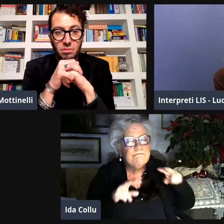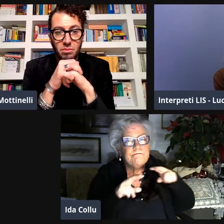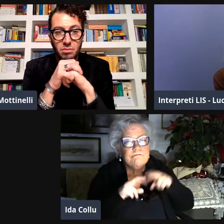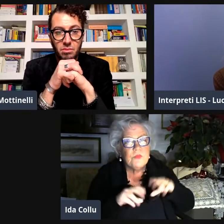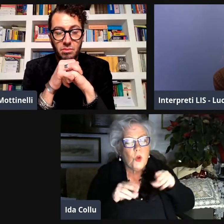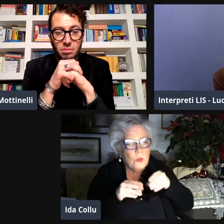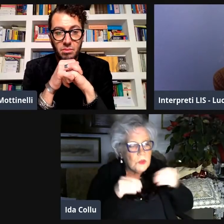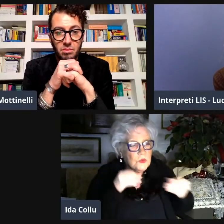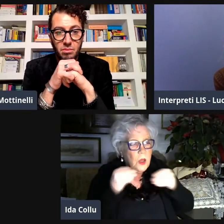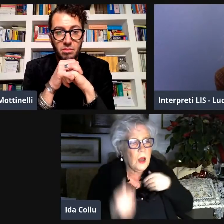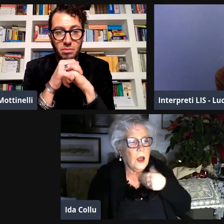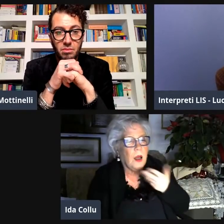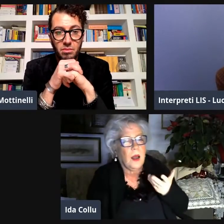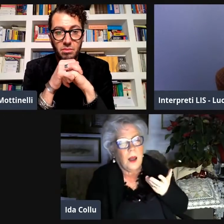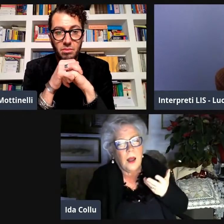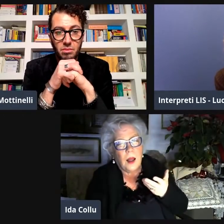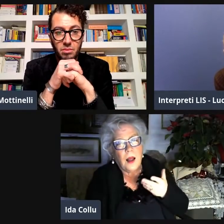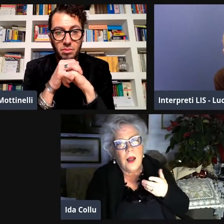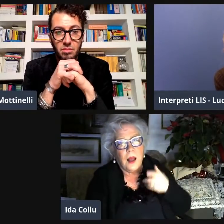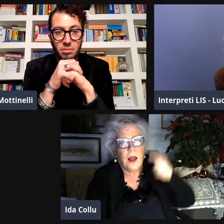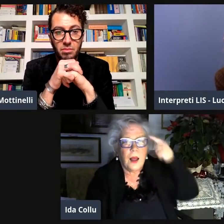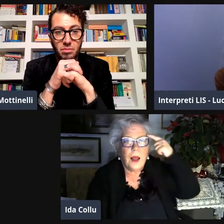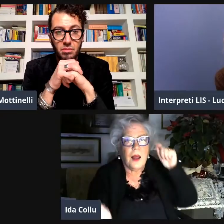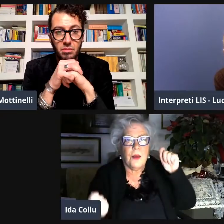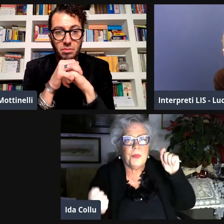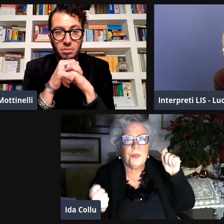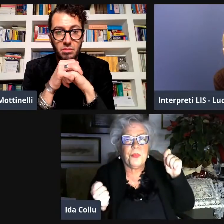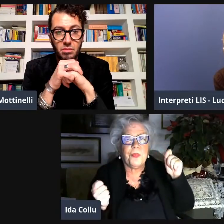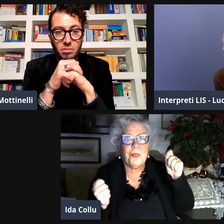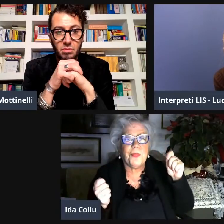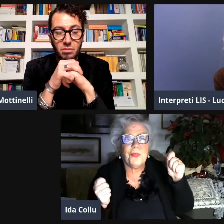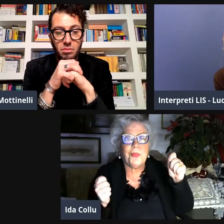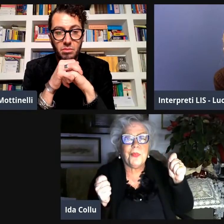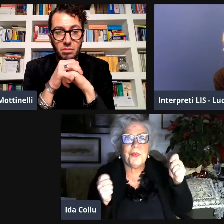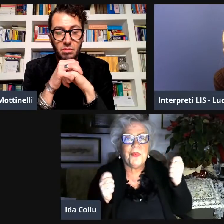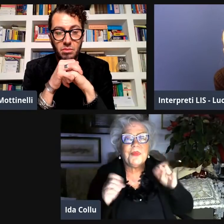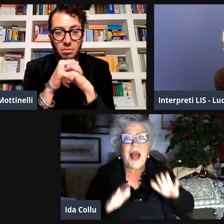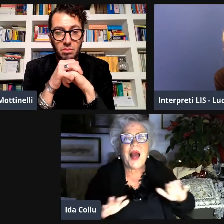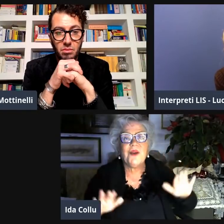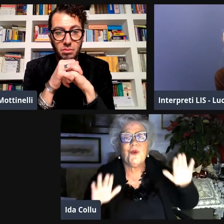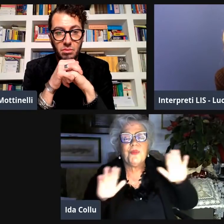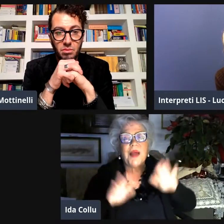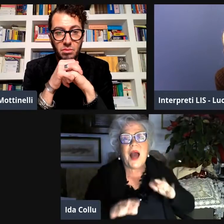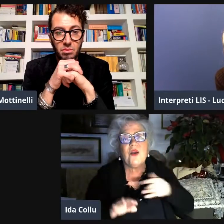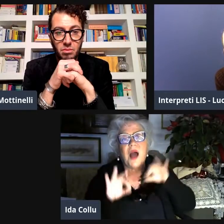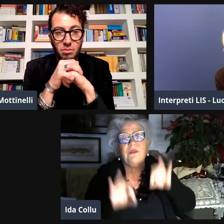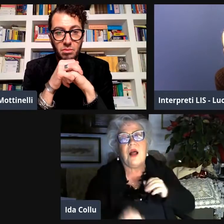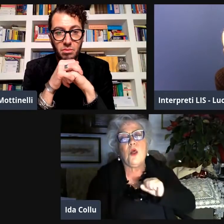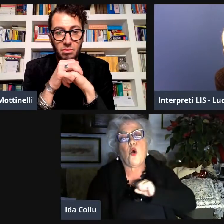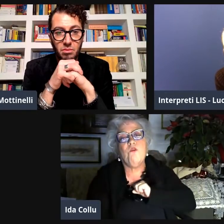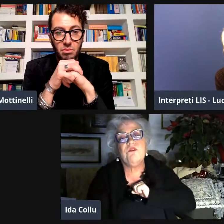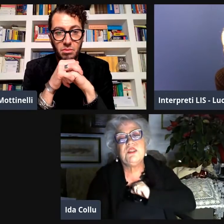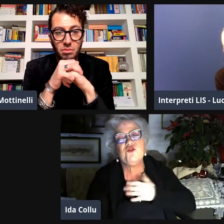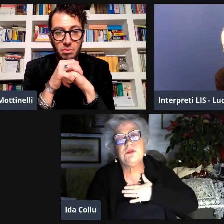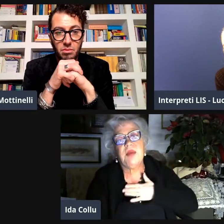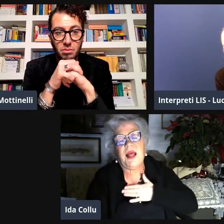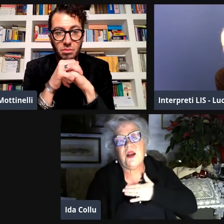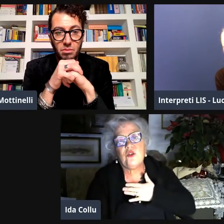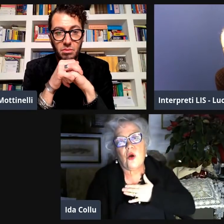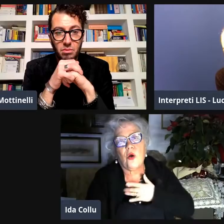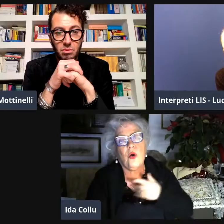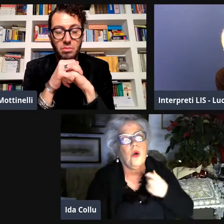ambito quindi le ricerche sono andate avanti mi sono informata e lì ho iniziato pian pianino a